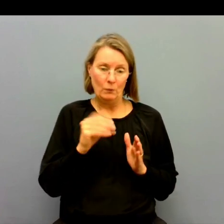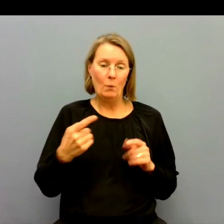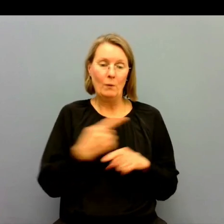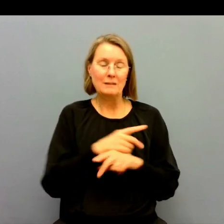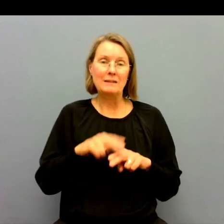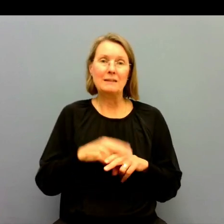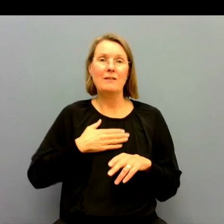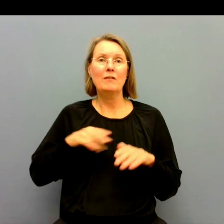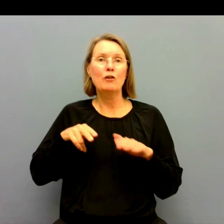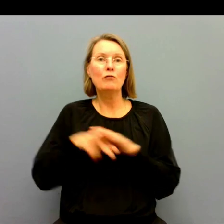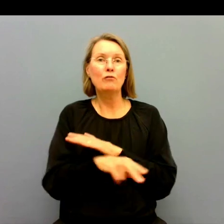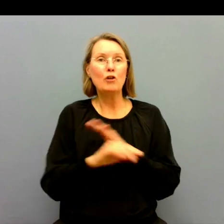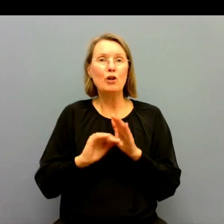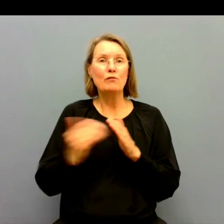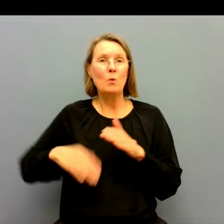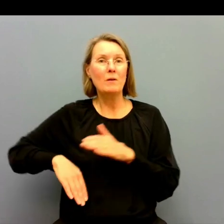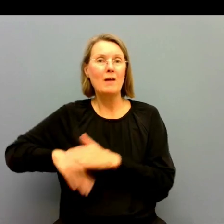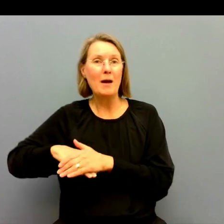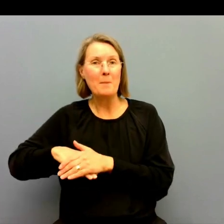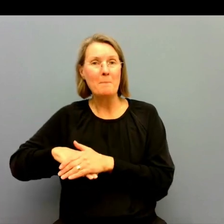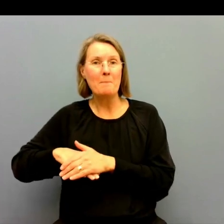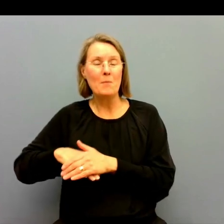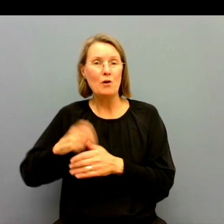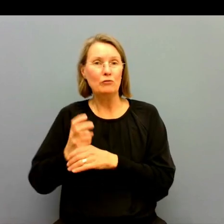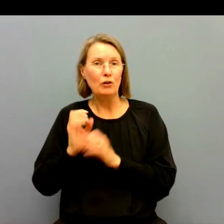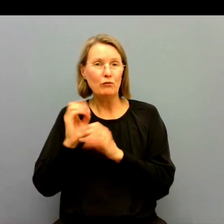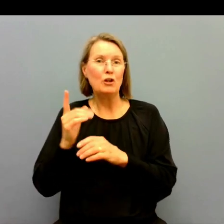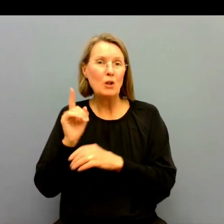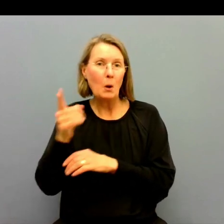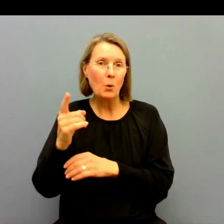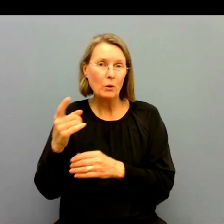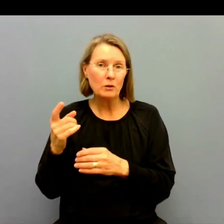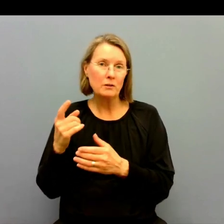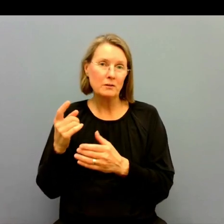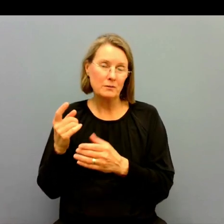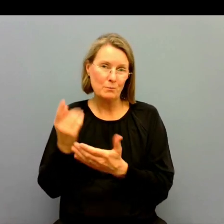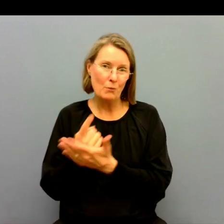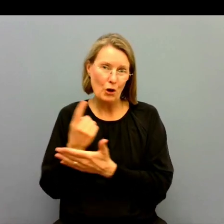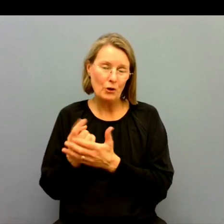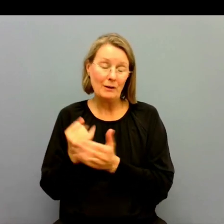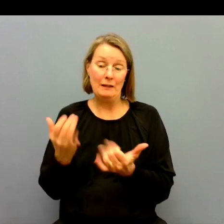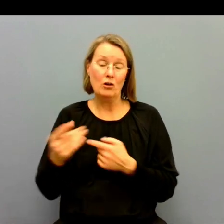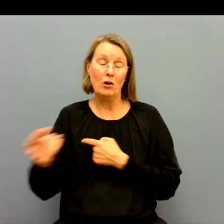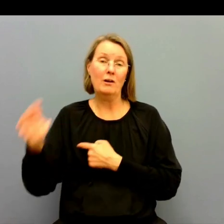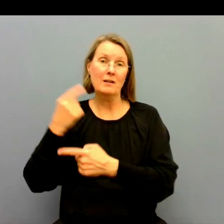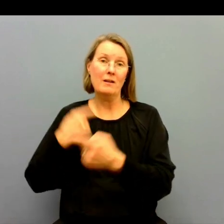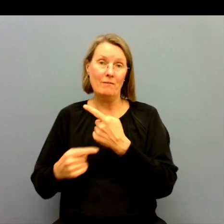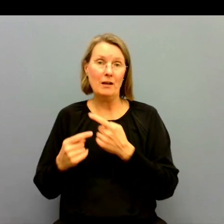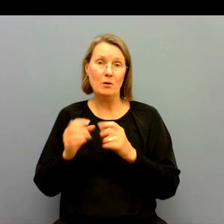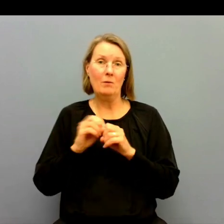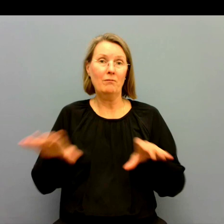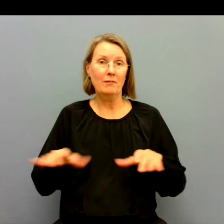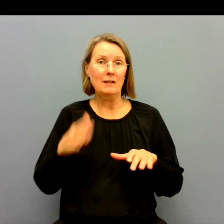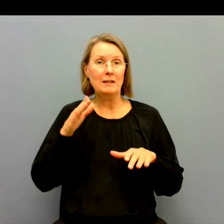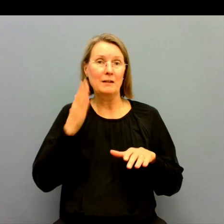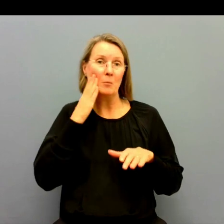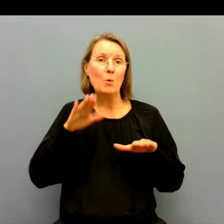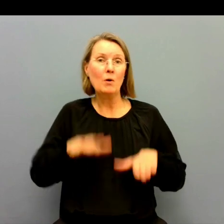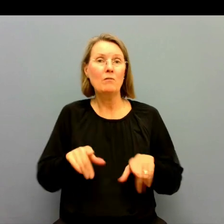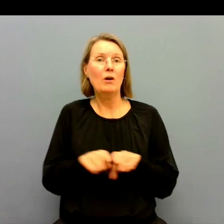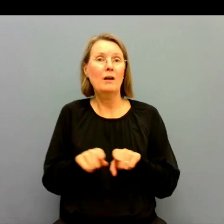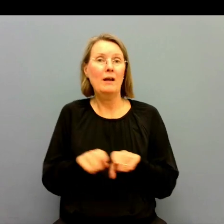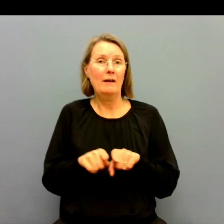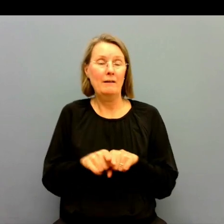-talet kände att man ville fly hemifrån så långt man bara kunde komma kanske. Så är det snarare tvärtom idag. Och då är det klart att då måste